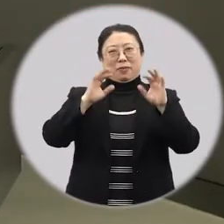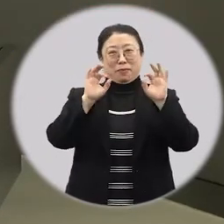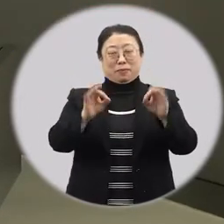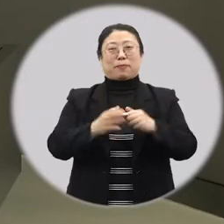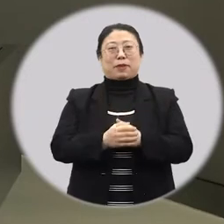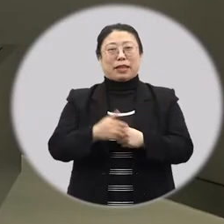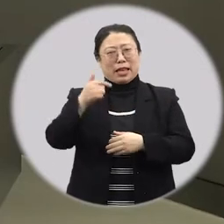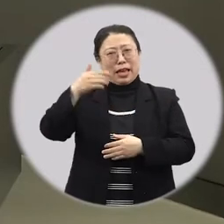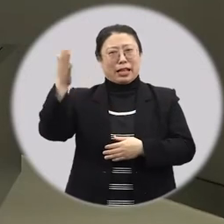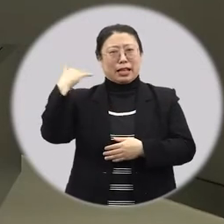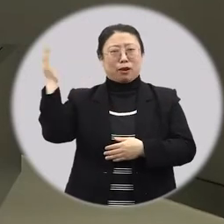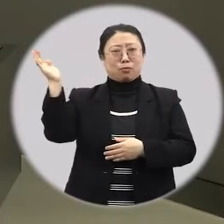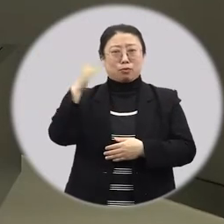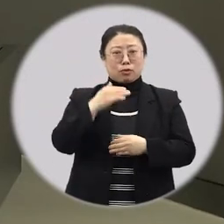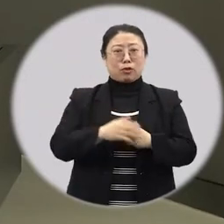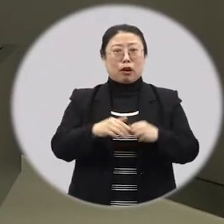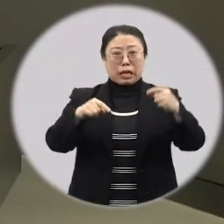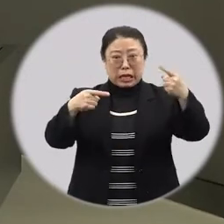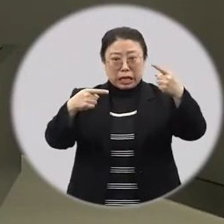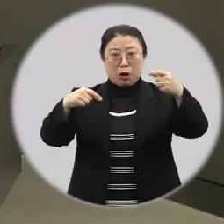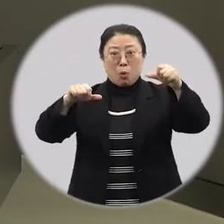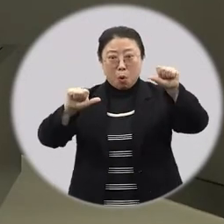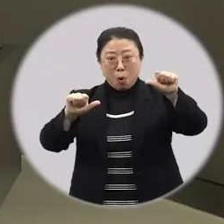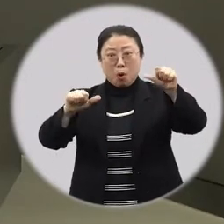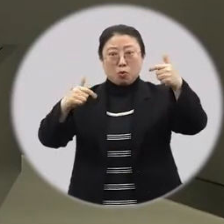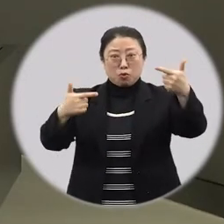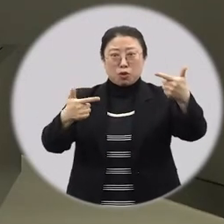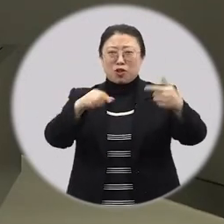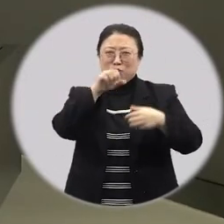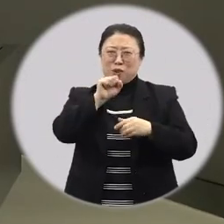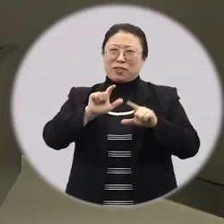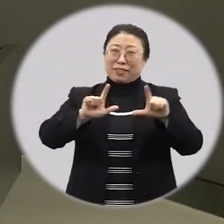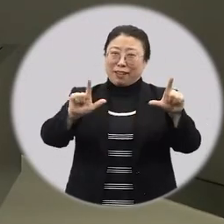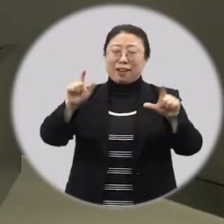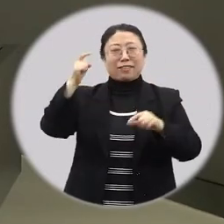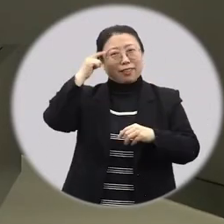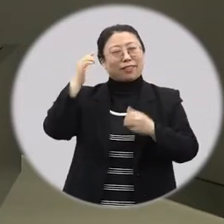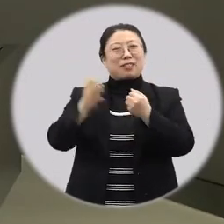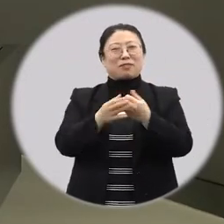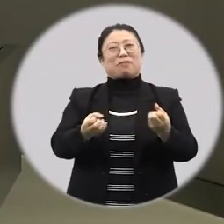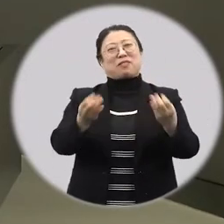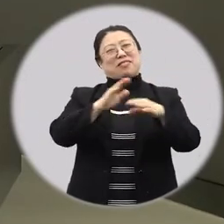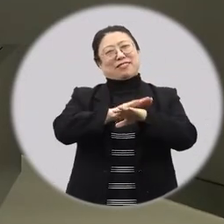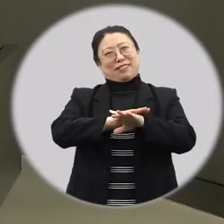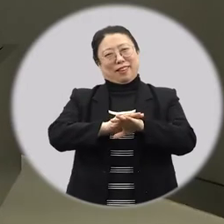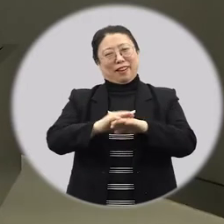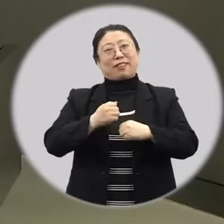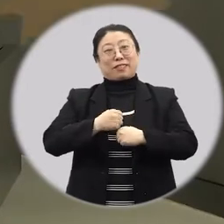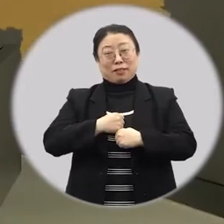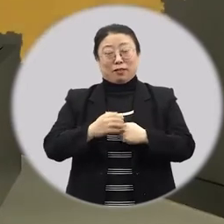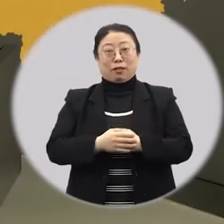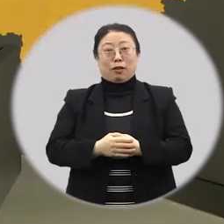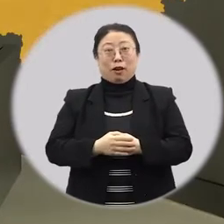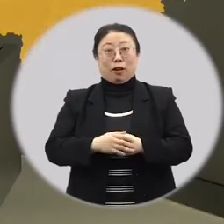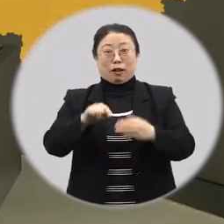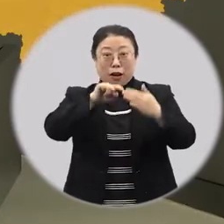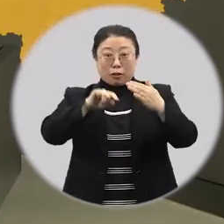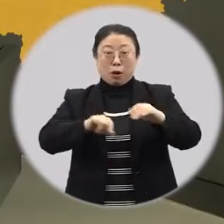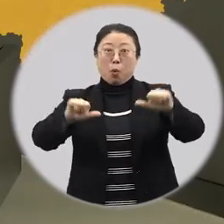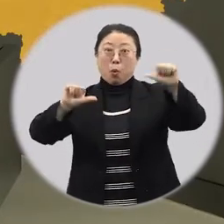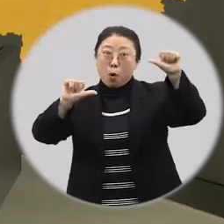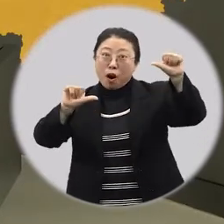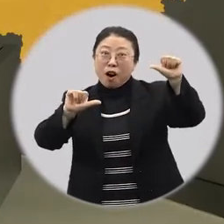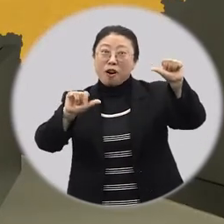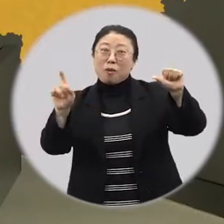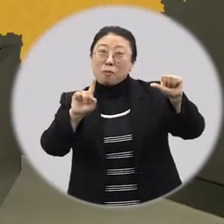예로부터 양수가 겹치는 날을 길하다고 여겨서 명절로 지내는 경우가 많았거든요. 그 가운데 5월